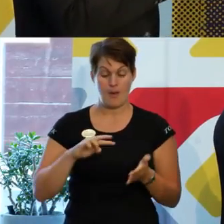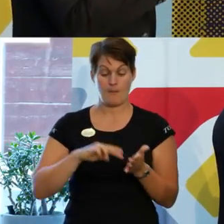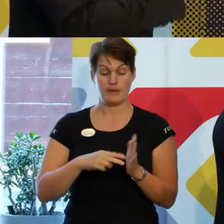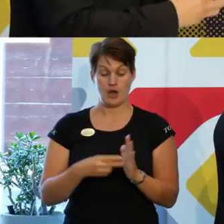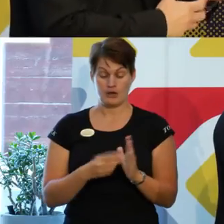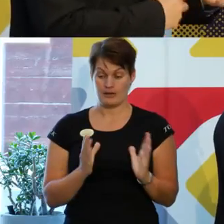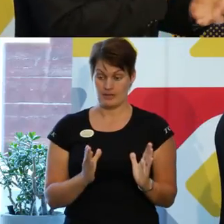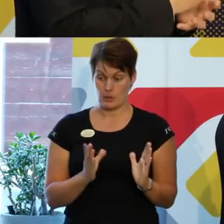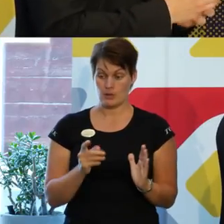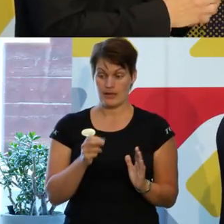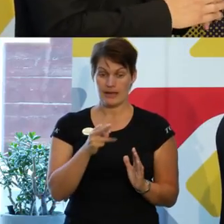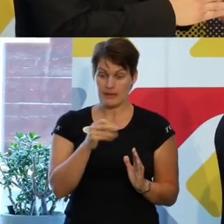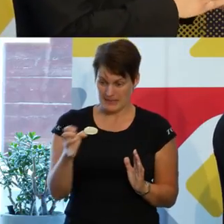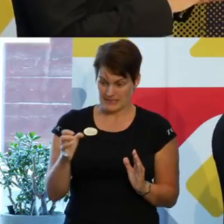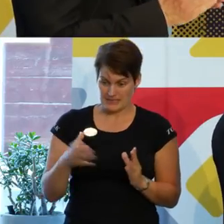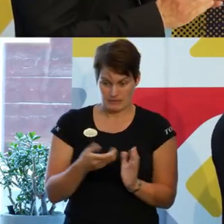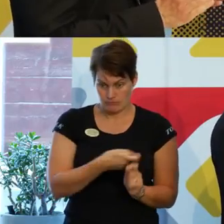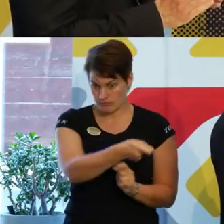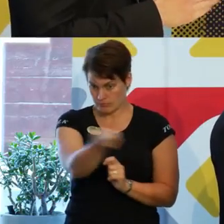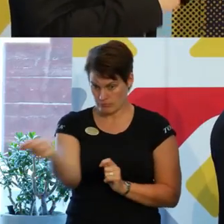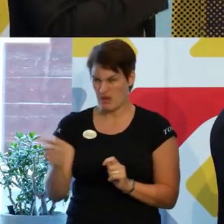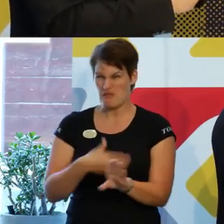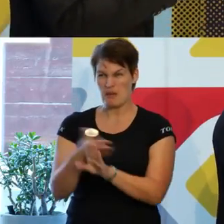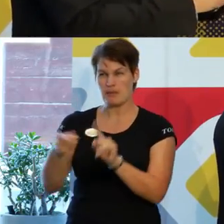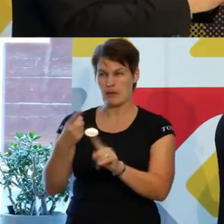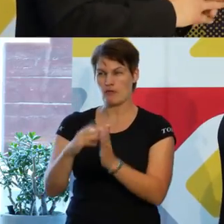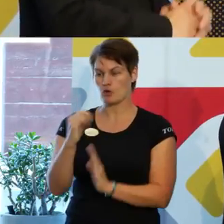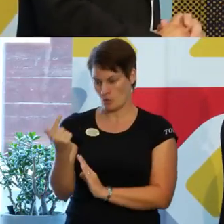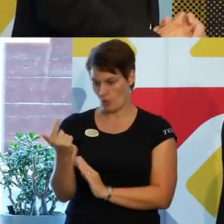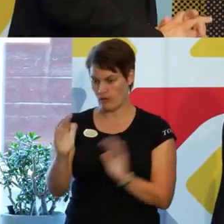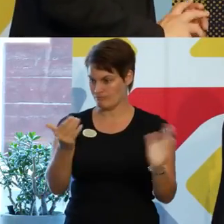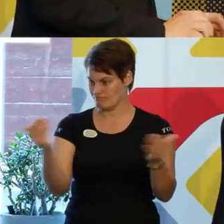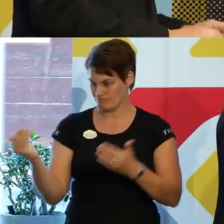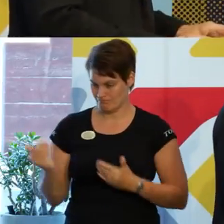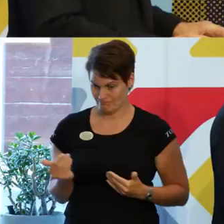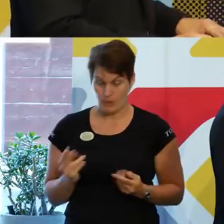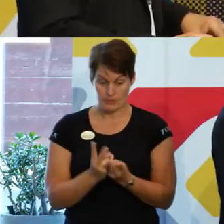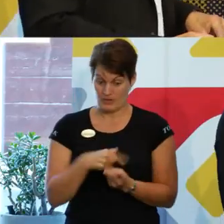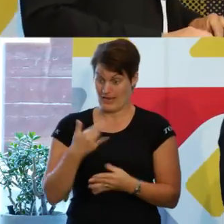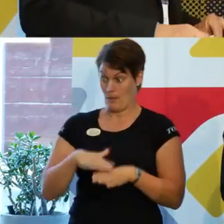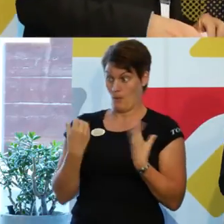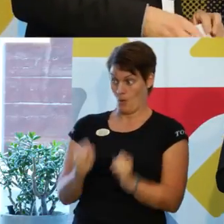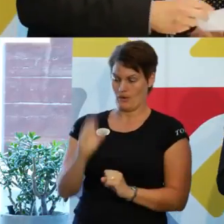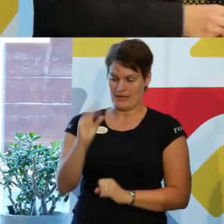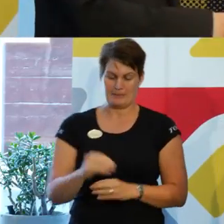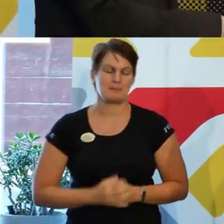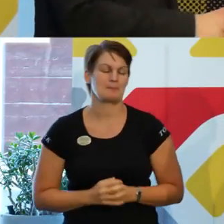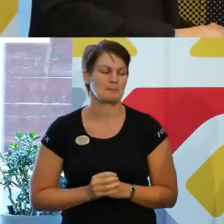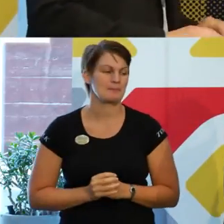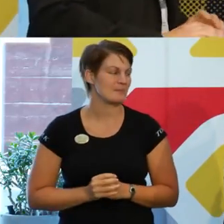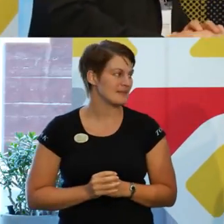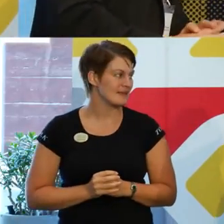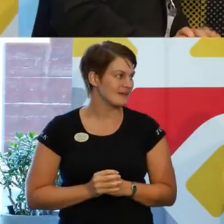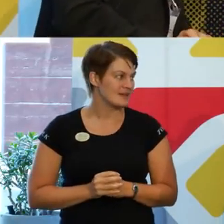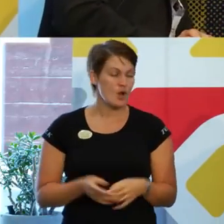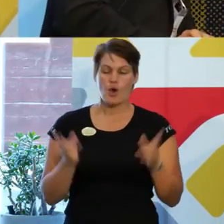är nu ute på remiss en bred sådan fram till början av oktober. att det håller på liksom. Ni är på g. Men också